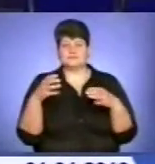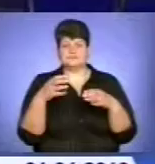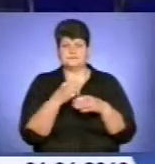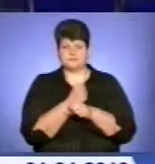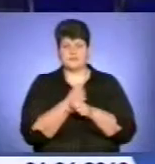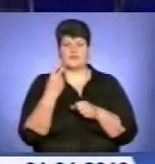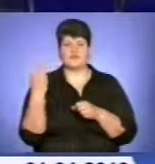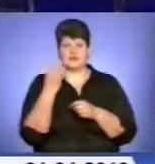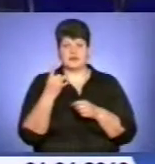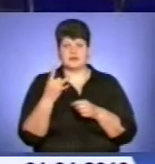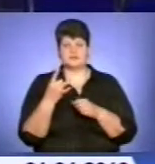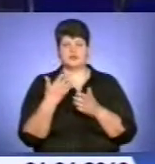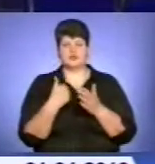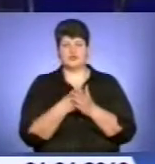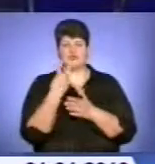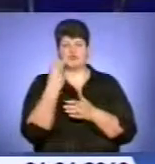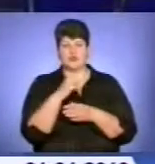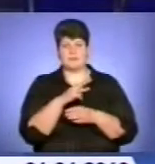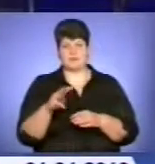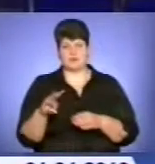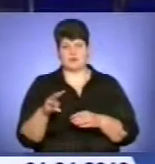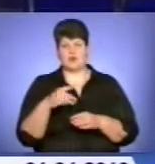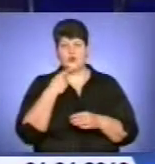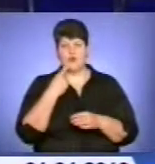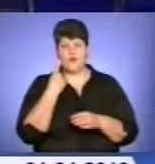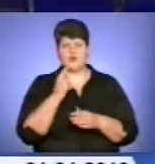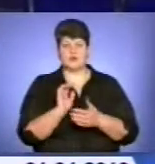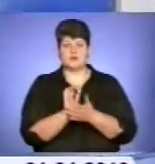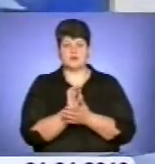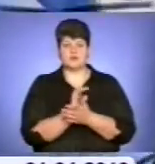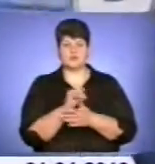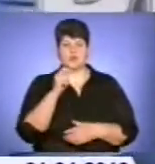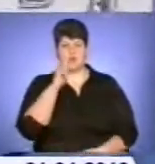,5 мільйонів до майже двох, повідомляє пресслужба Укртелекому.